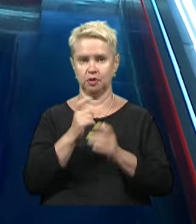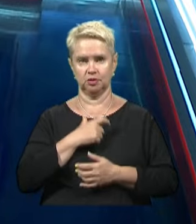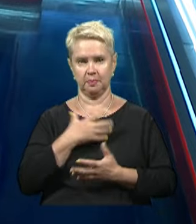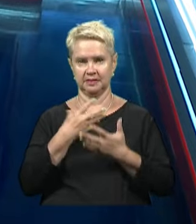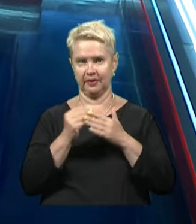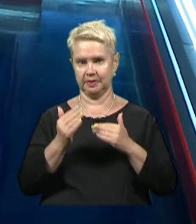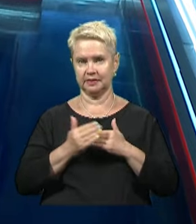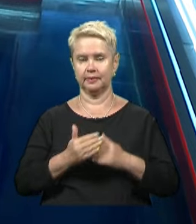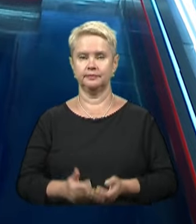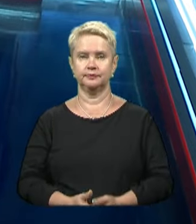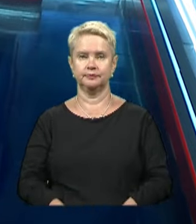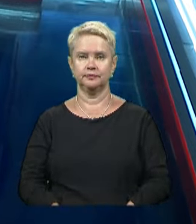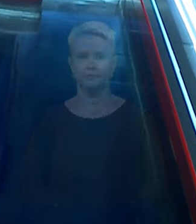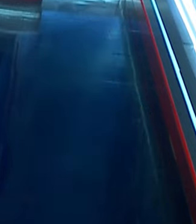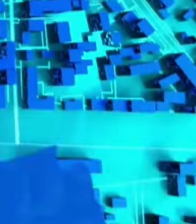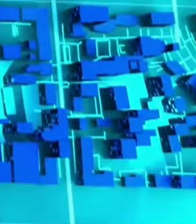себе та своїх близьких.